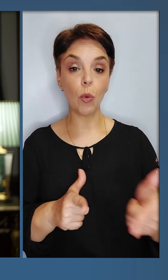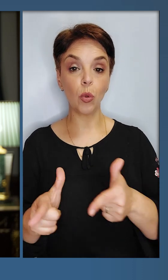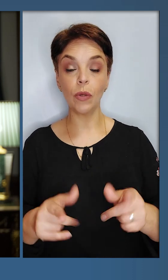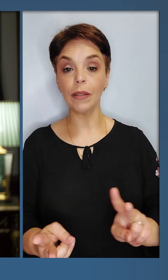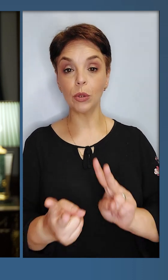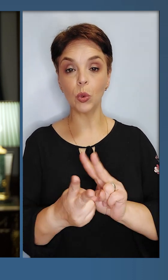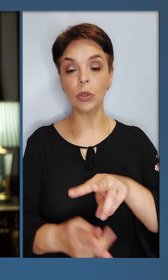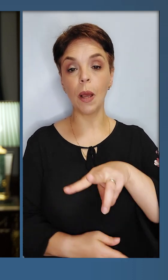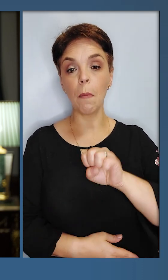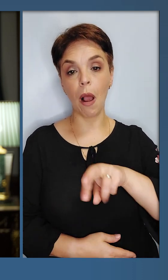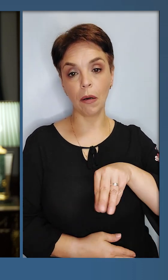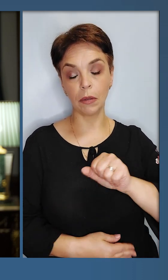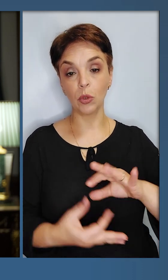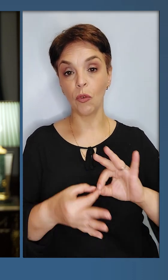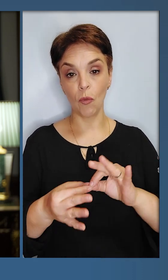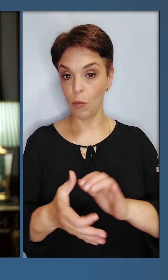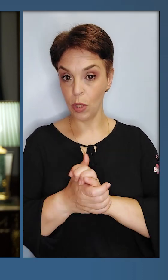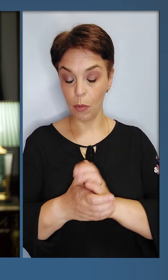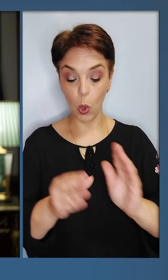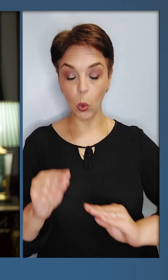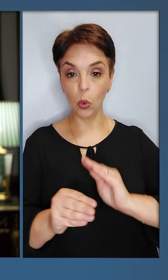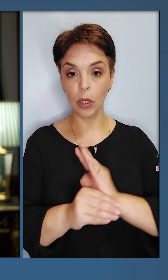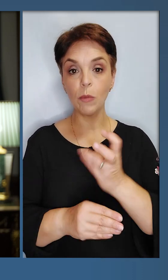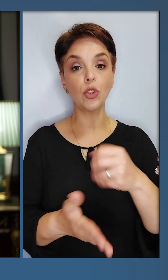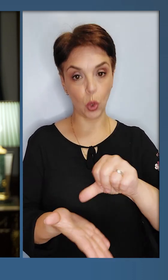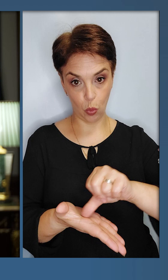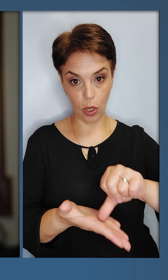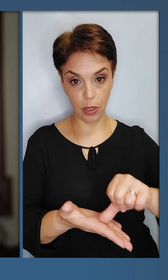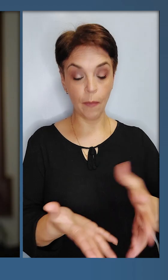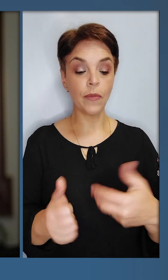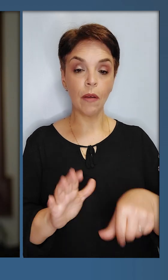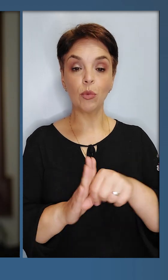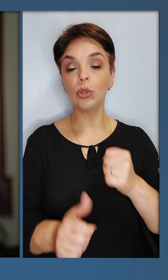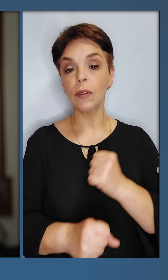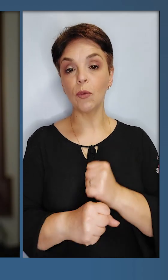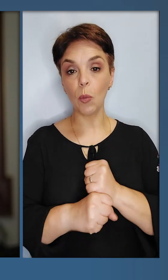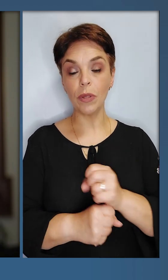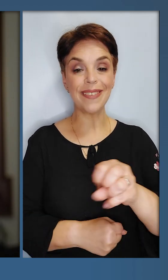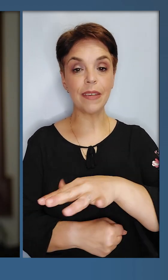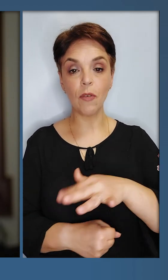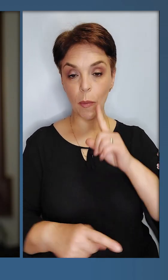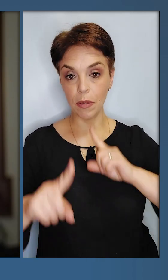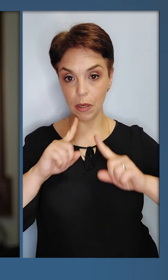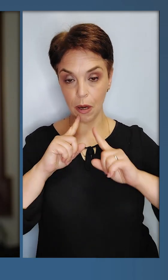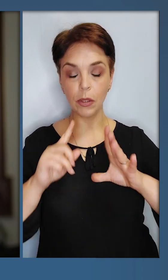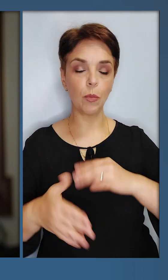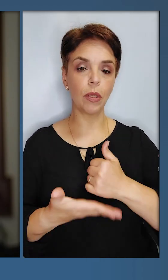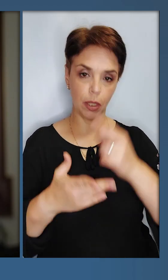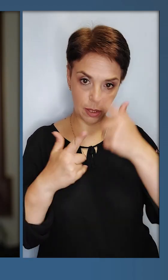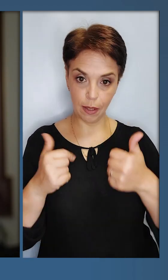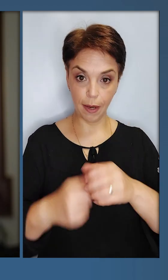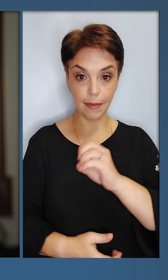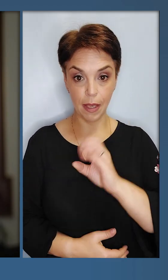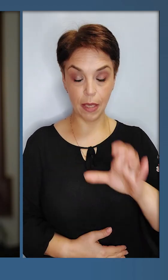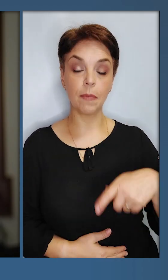готувати зустріч на Мальті щодо формули миру. Додаємо ще учасників. Взяв участь в роботі Європейської ради були і лідери